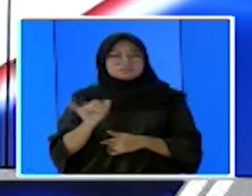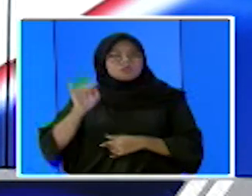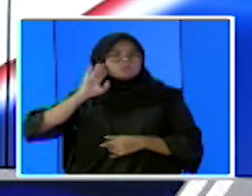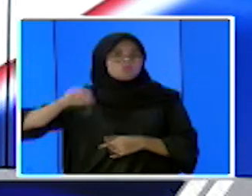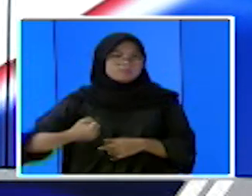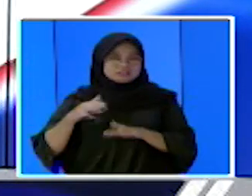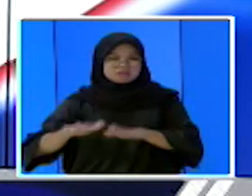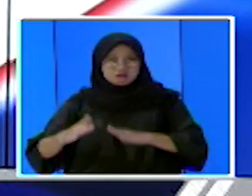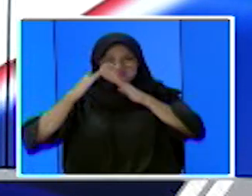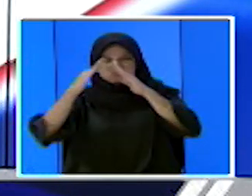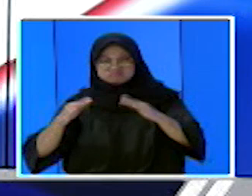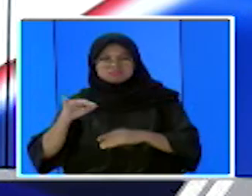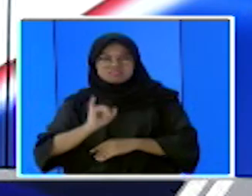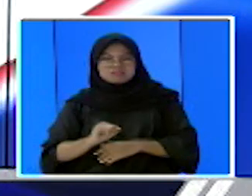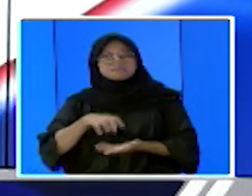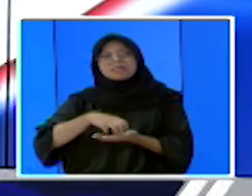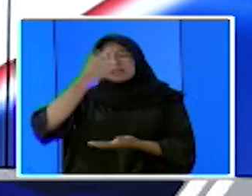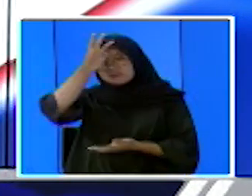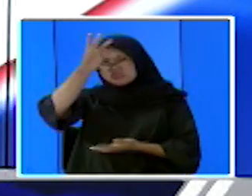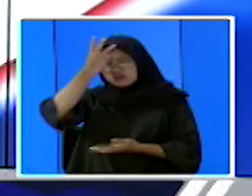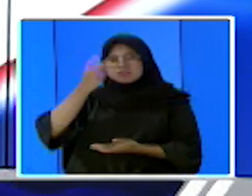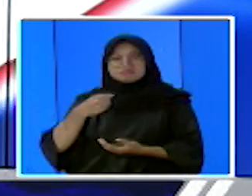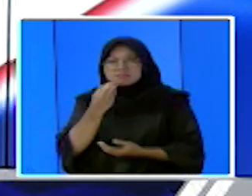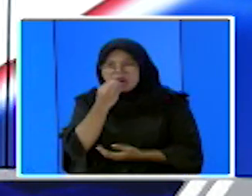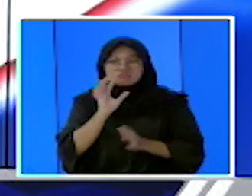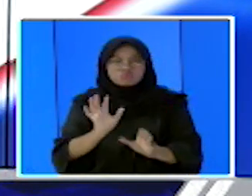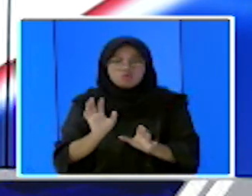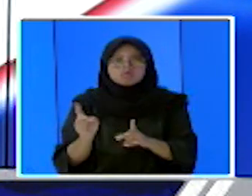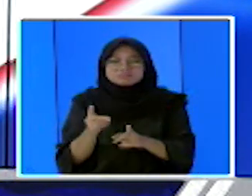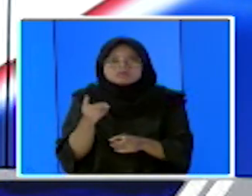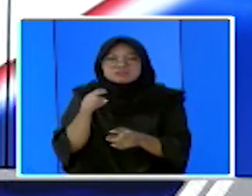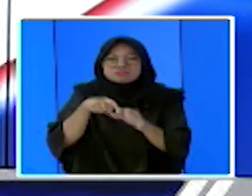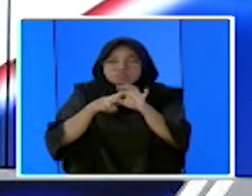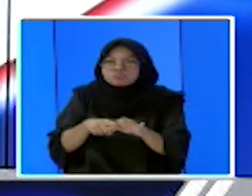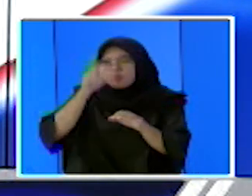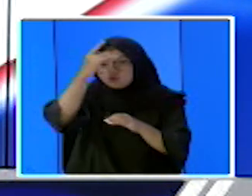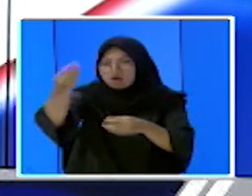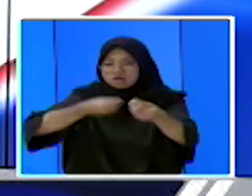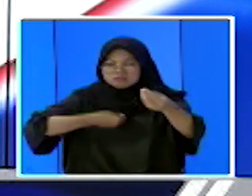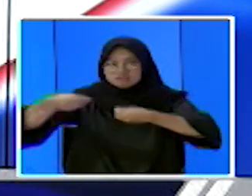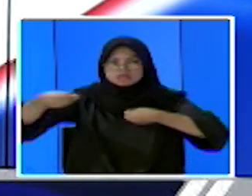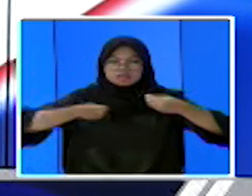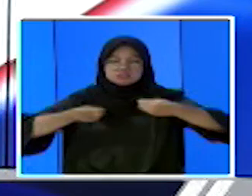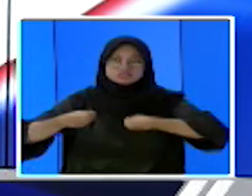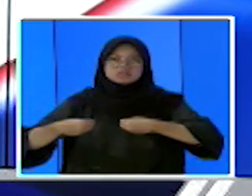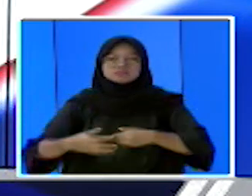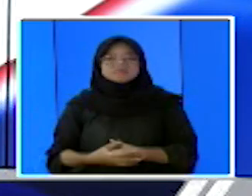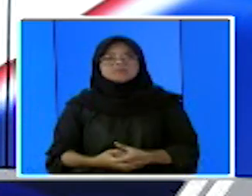sebuah gubuk reyot di Pangkalan Bun, Kalimantan Tengah. Untuk makan saja pasangan malang ini mengandalkan sumbangan dari warga sekitar.